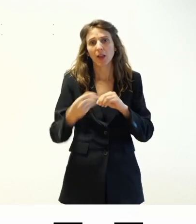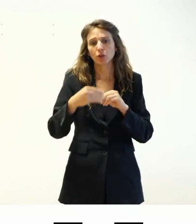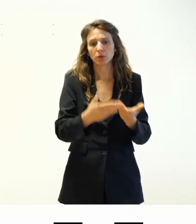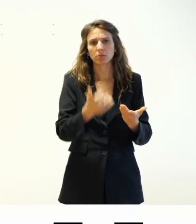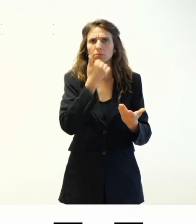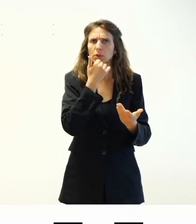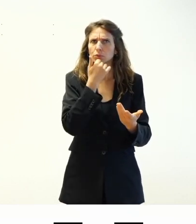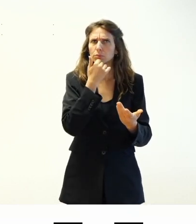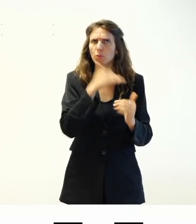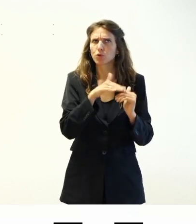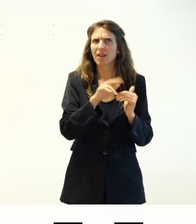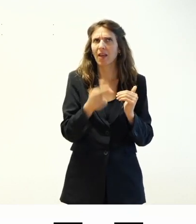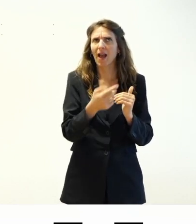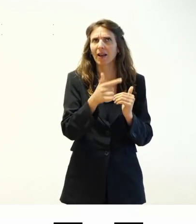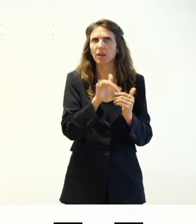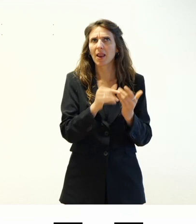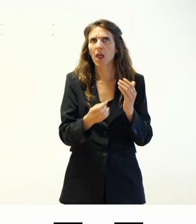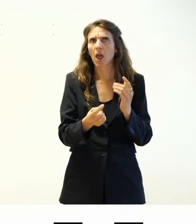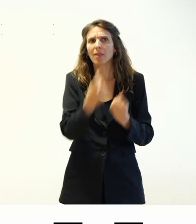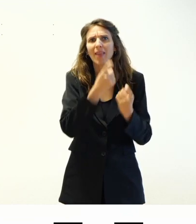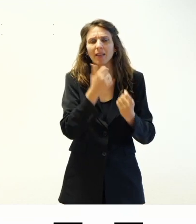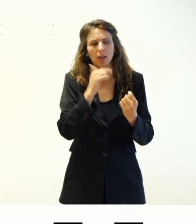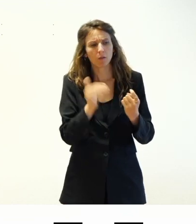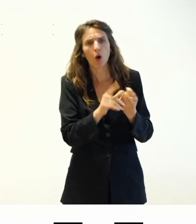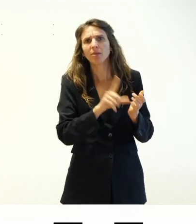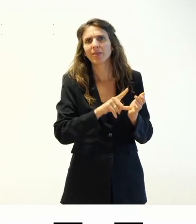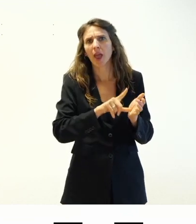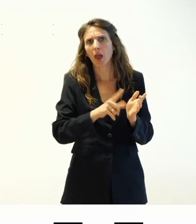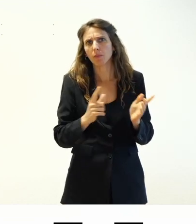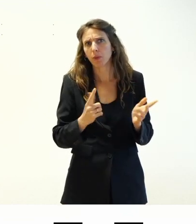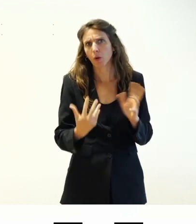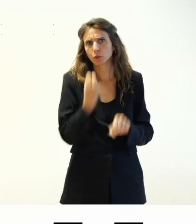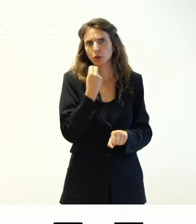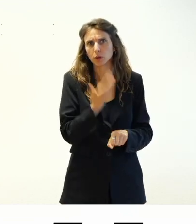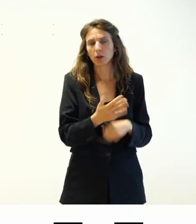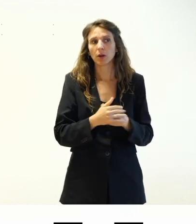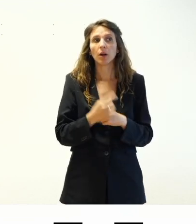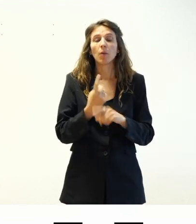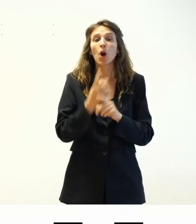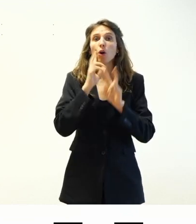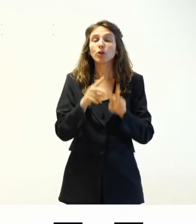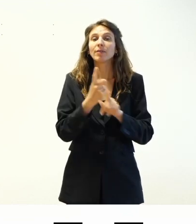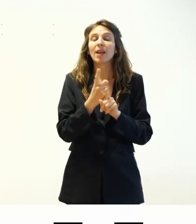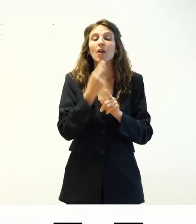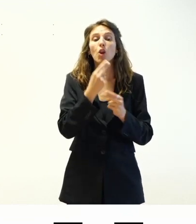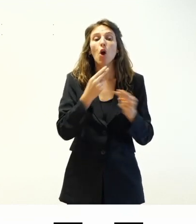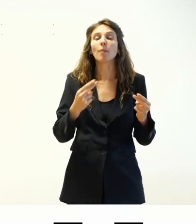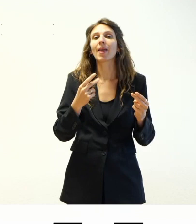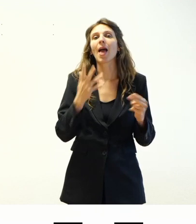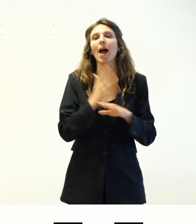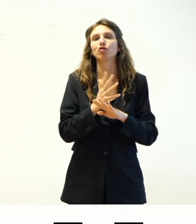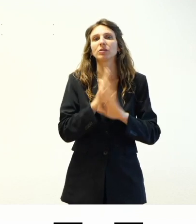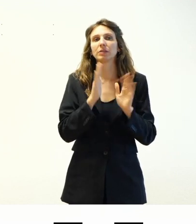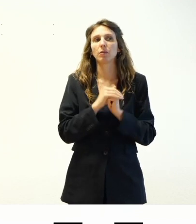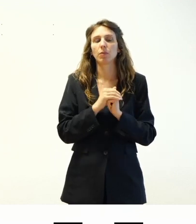l'elemento html nativo che si risparmia tanto tempo e l'altra cosa è che i controlli devono avere tutti un nome accessibile requisito